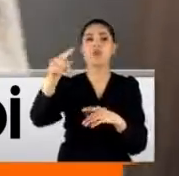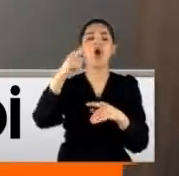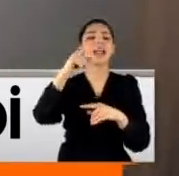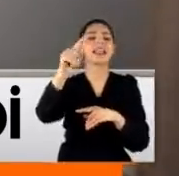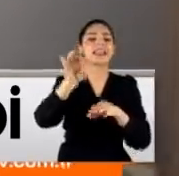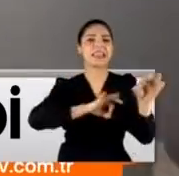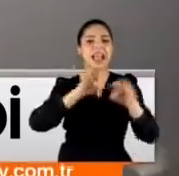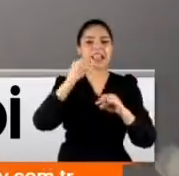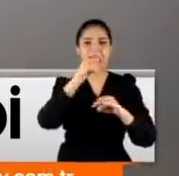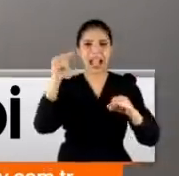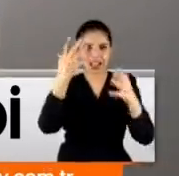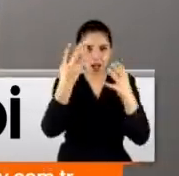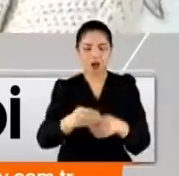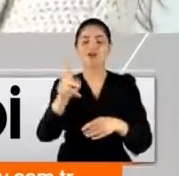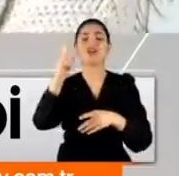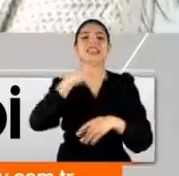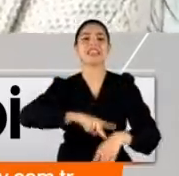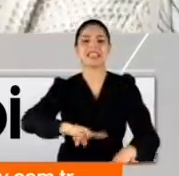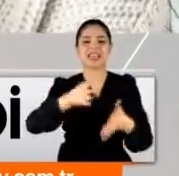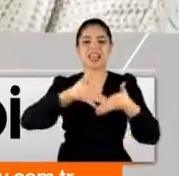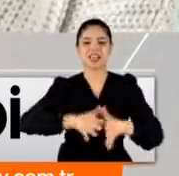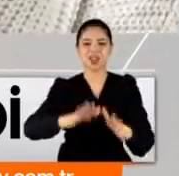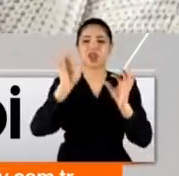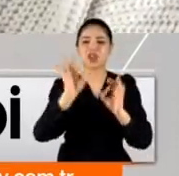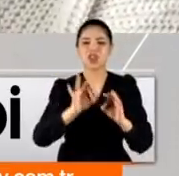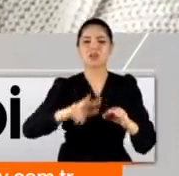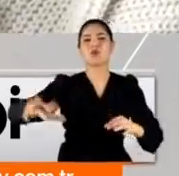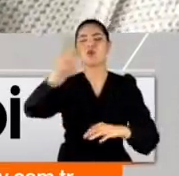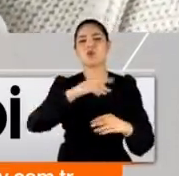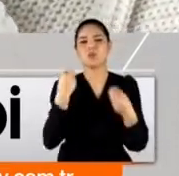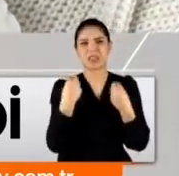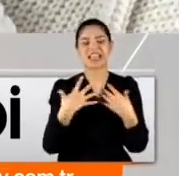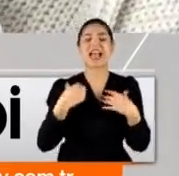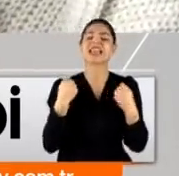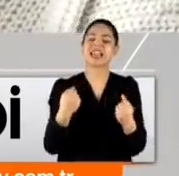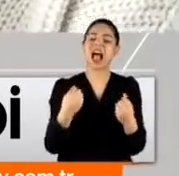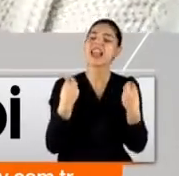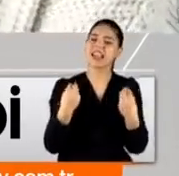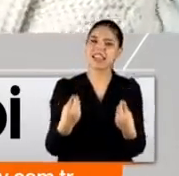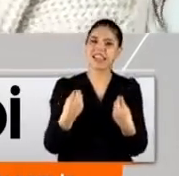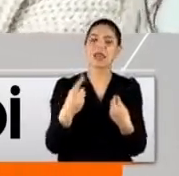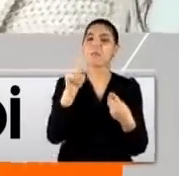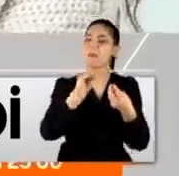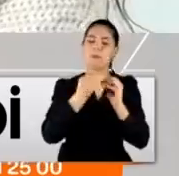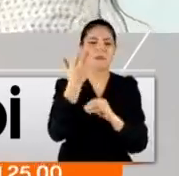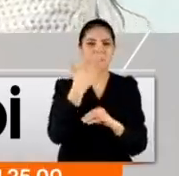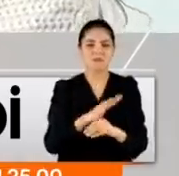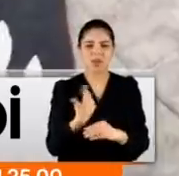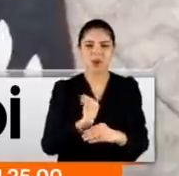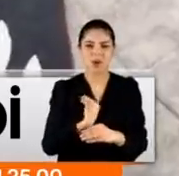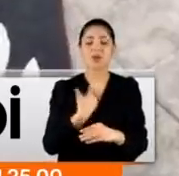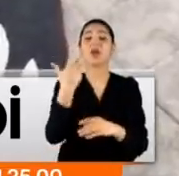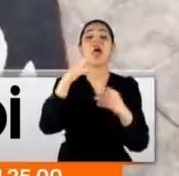gün sonra ikiz bebek dünyaya getirdi. Çok şükür şimdi 3'müz de iyiyiz. Sağlık, durumlarımız gayet iyi. Herhangi bir sıkıntı yaşamıyoruz.